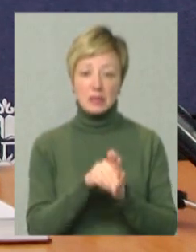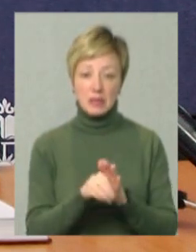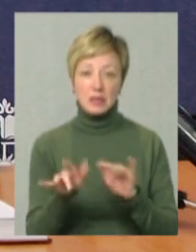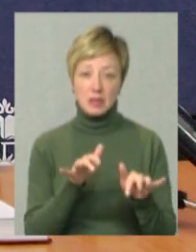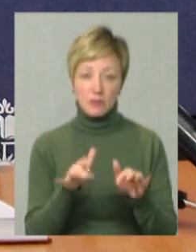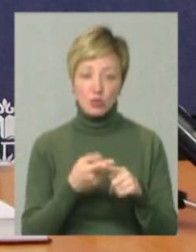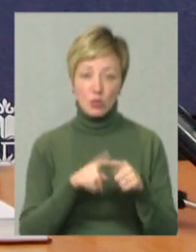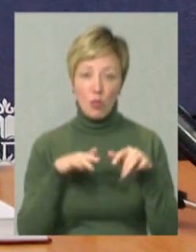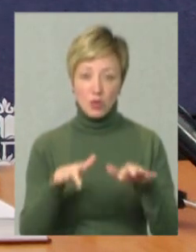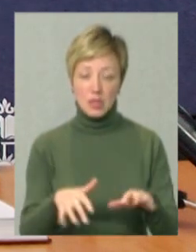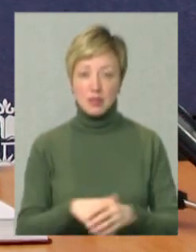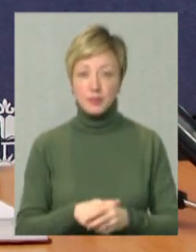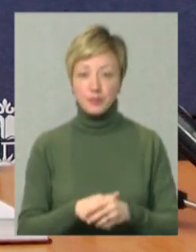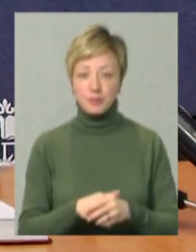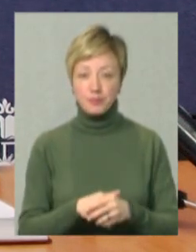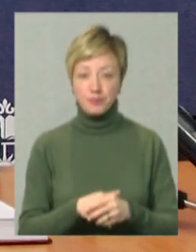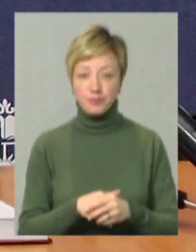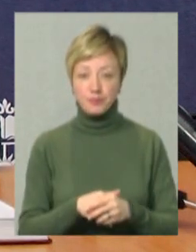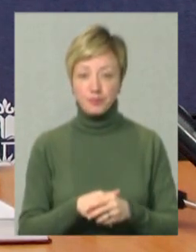задіяні у цьому процесі.